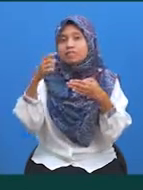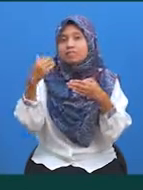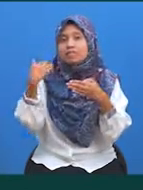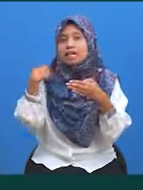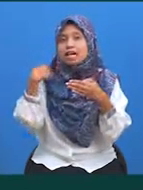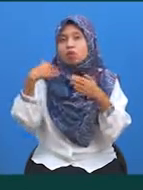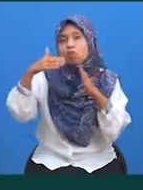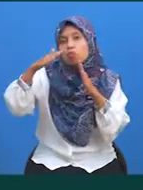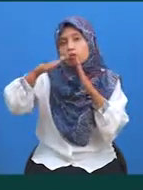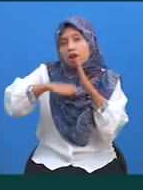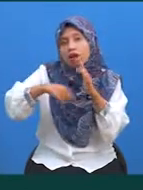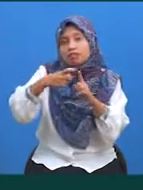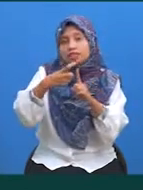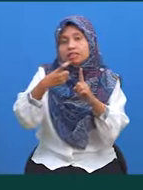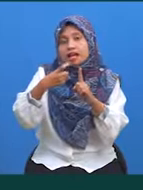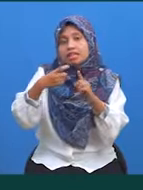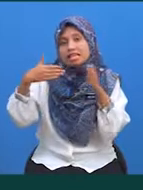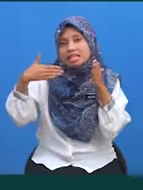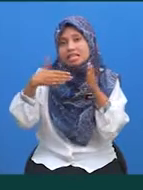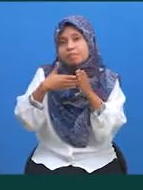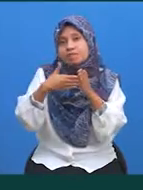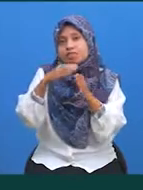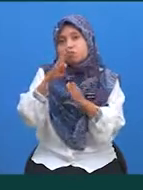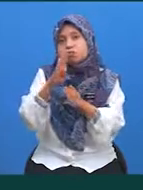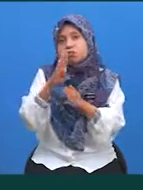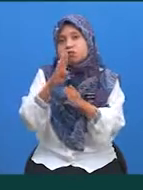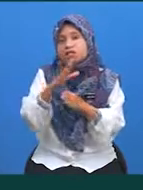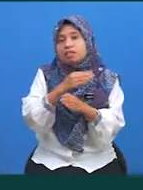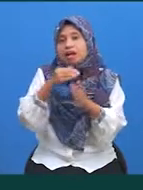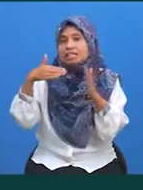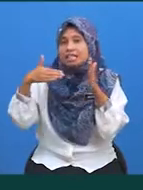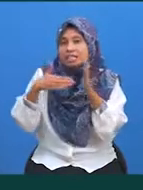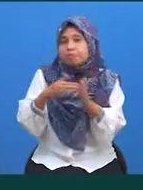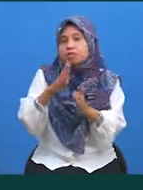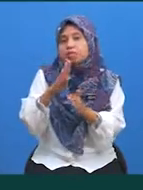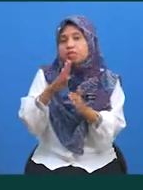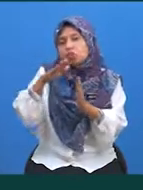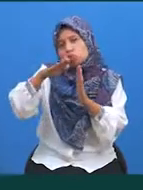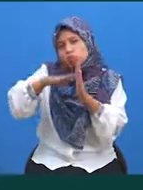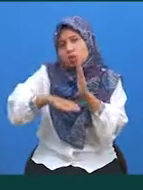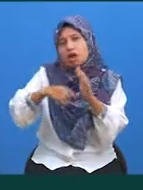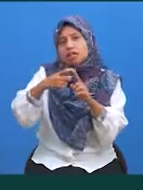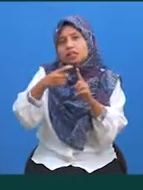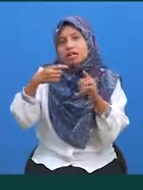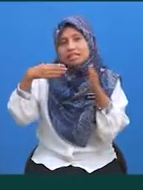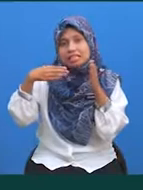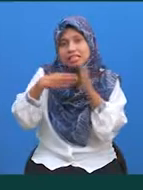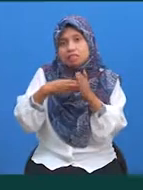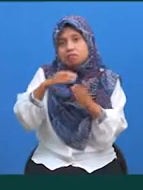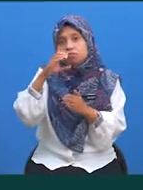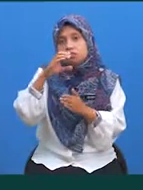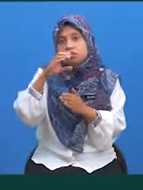kurang dari limit B Dan limit B kurang dari limit C